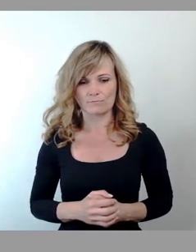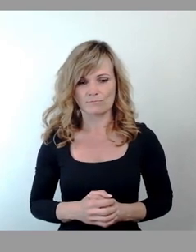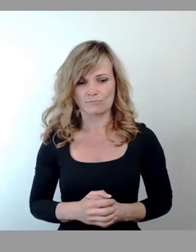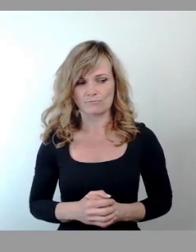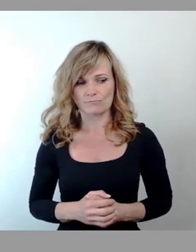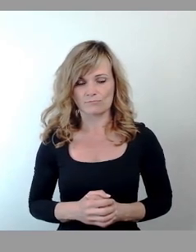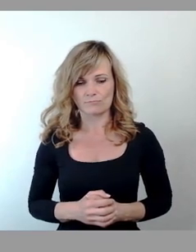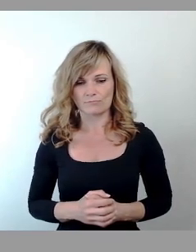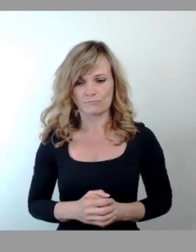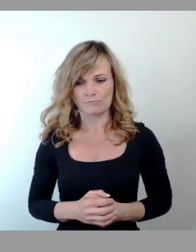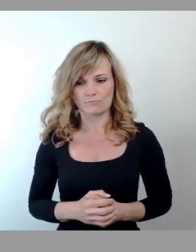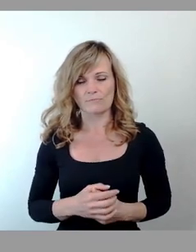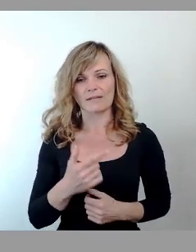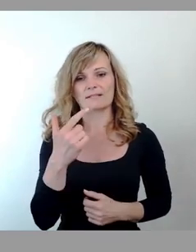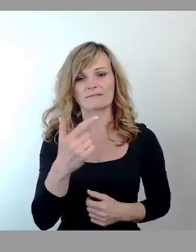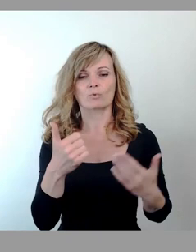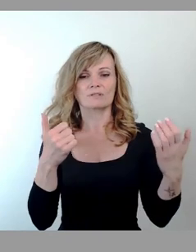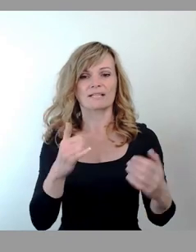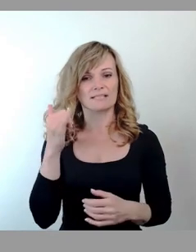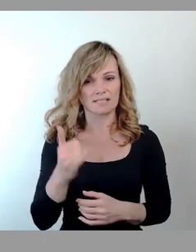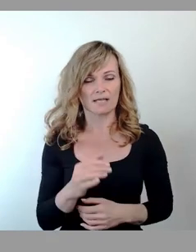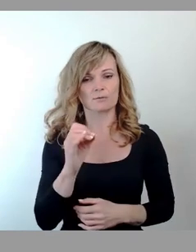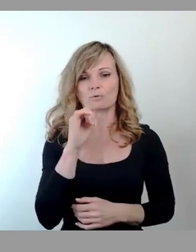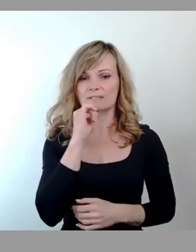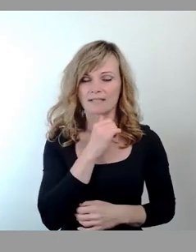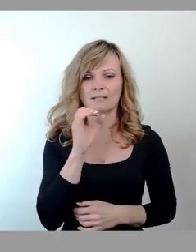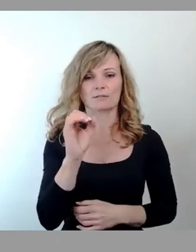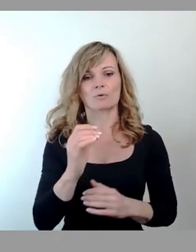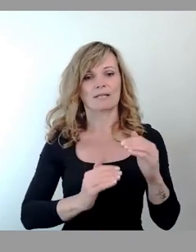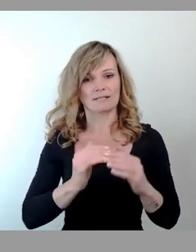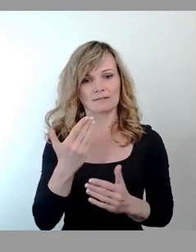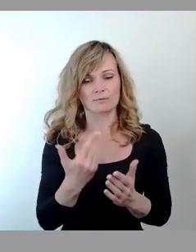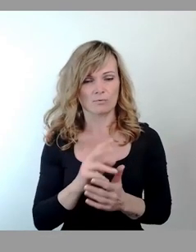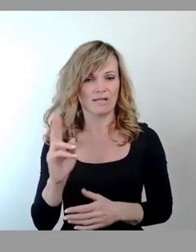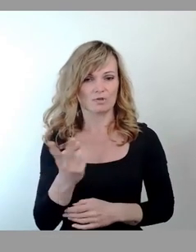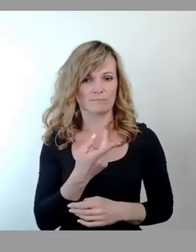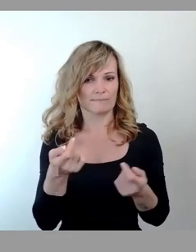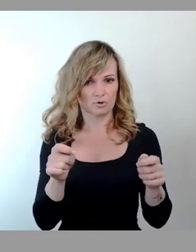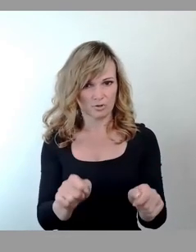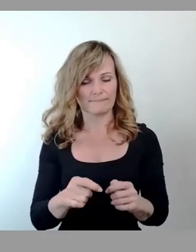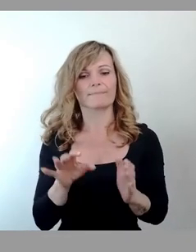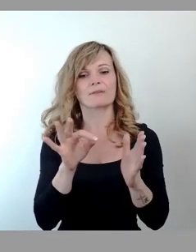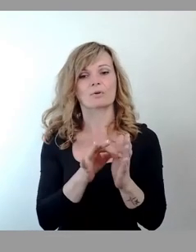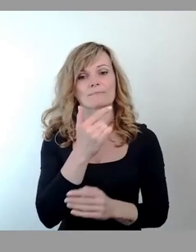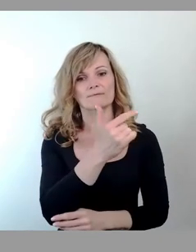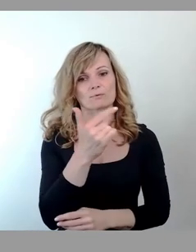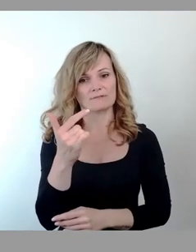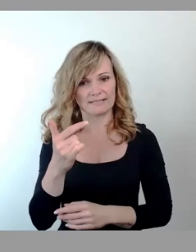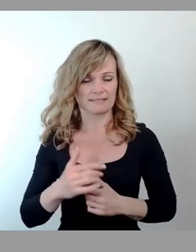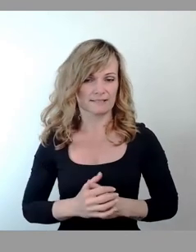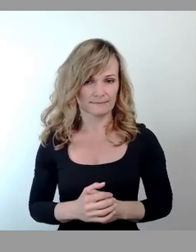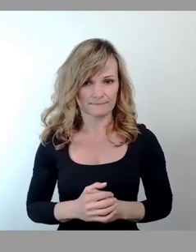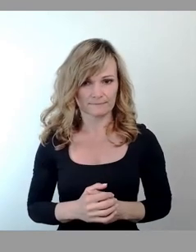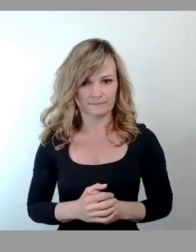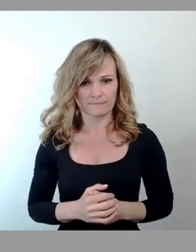Mit 62 Ja, 0 Nein, 0 Enthaltung, so einstimmig beschlossen. Top 22. Wer